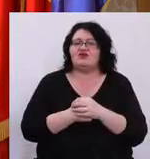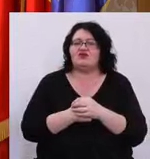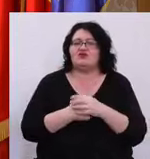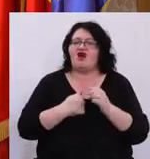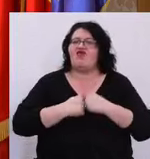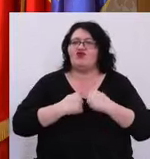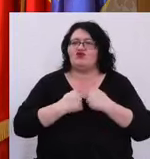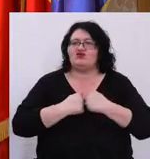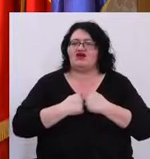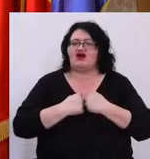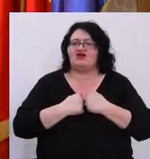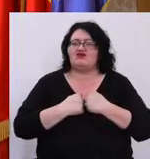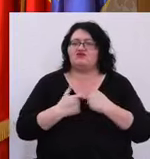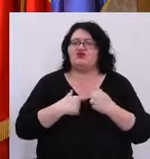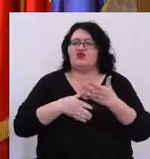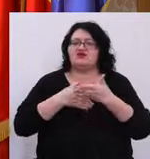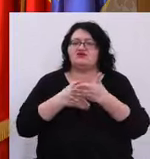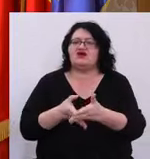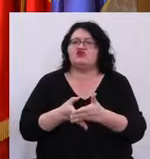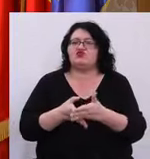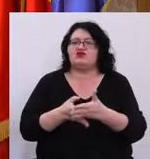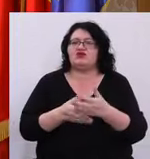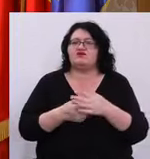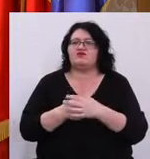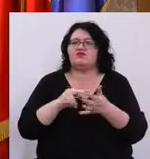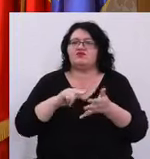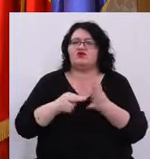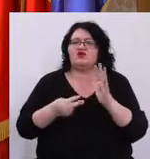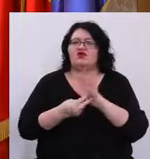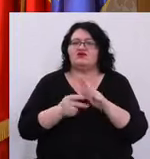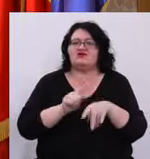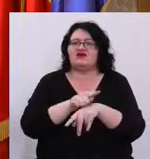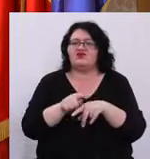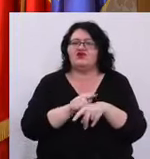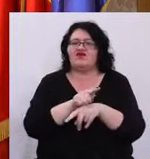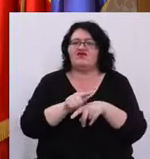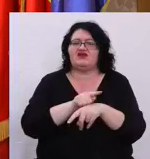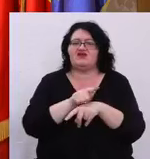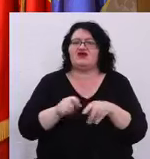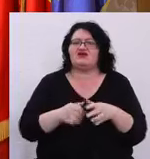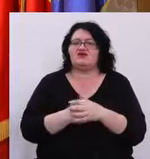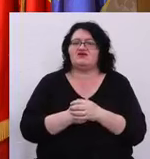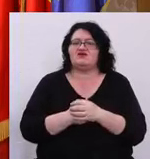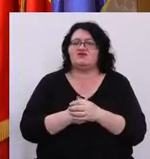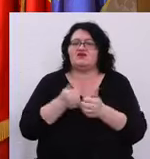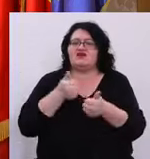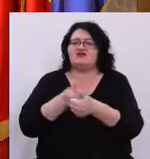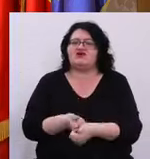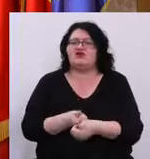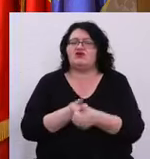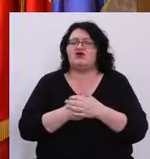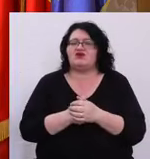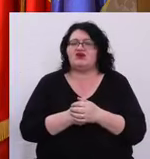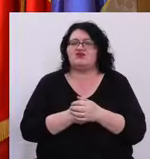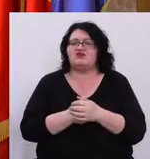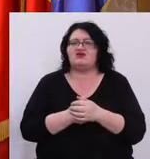voluntarii să ne ajute la organizarea unor evenimente Să monitorizăm